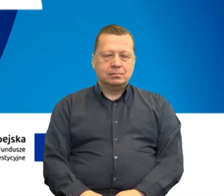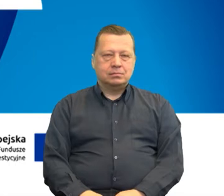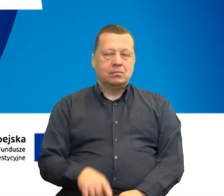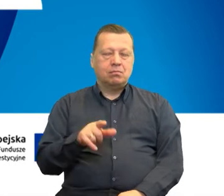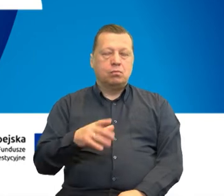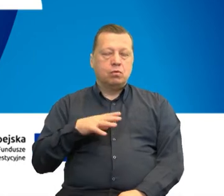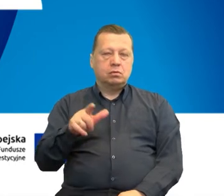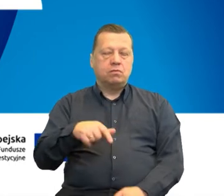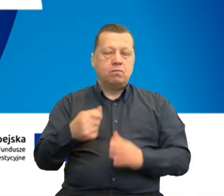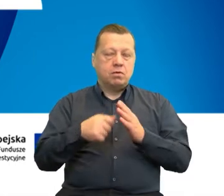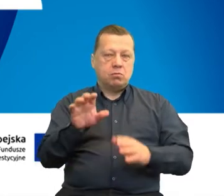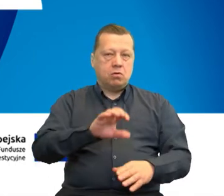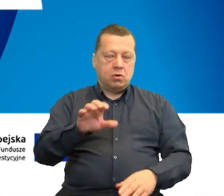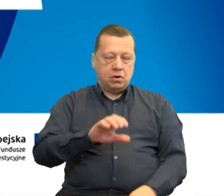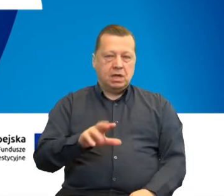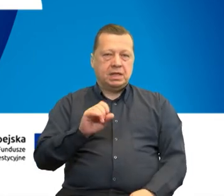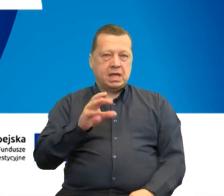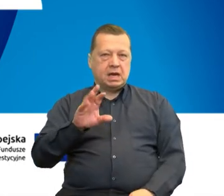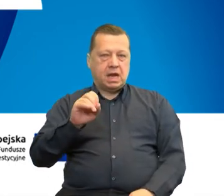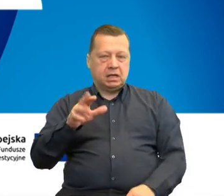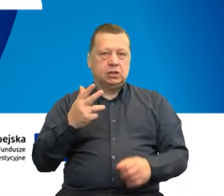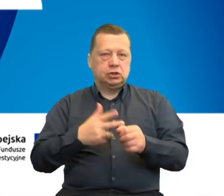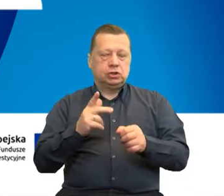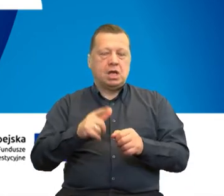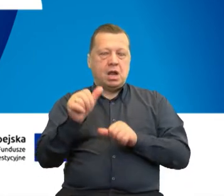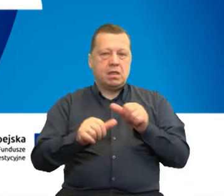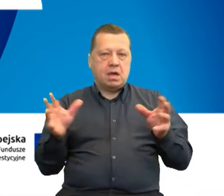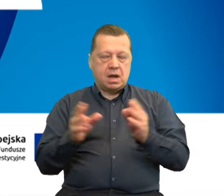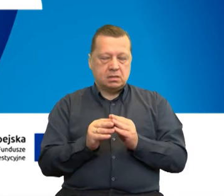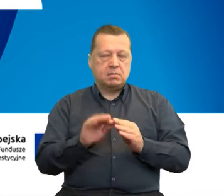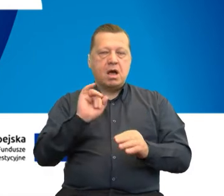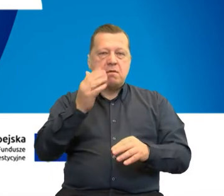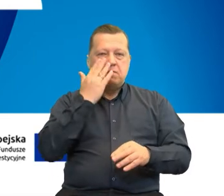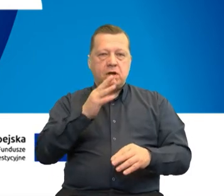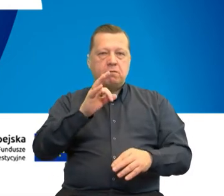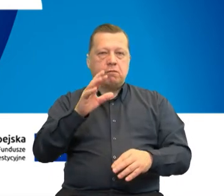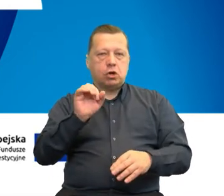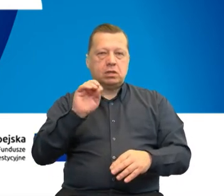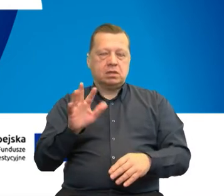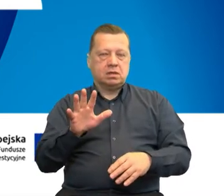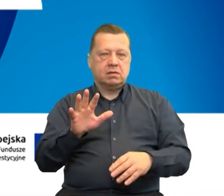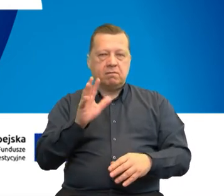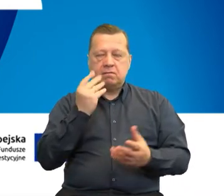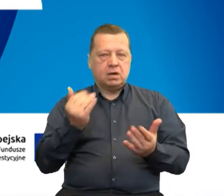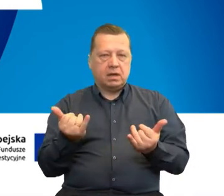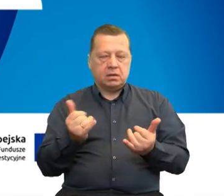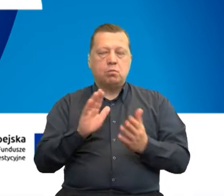było zobaczyć w filmie Interreg 30 lat razem? Czekamy na poprawne odpowiedzi,